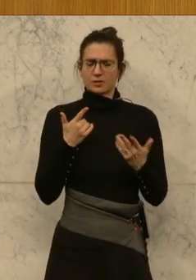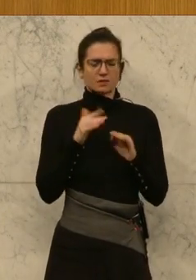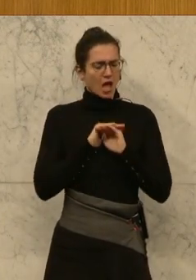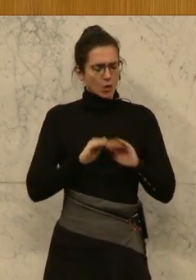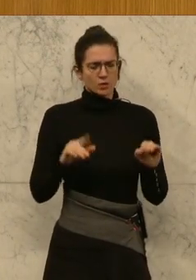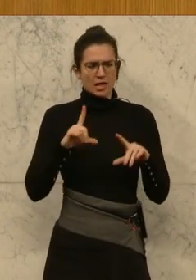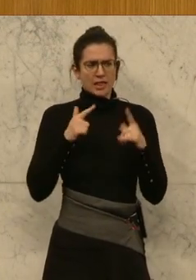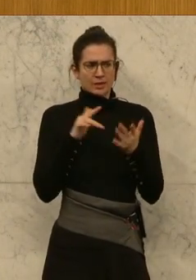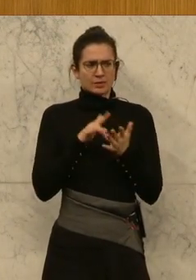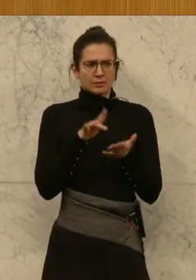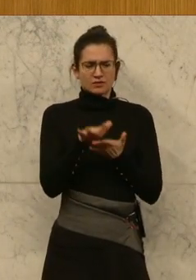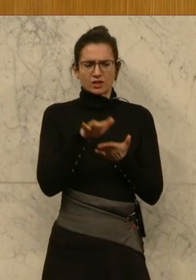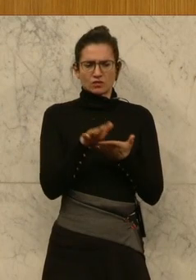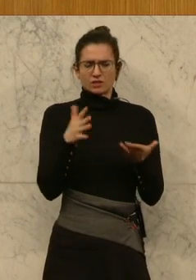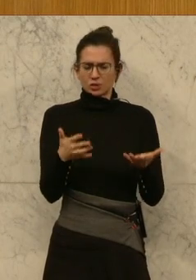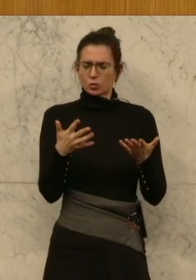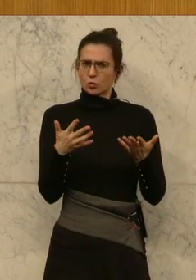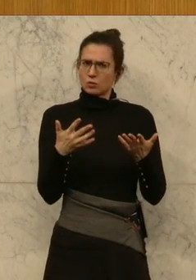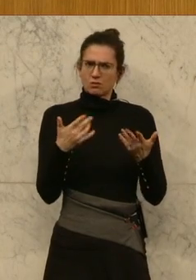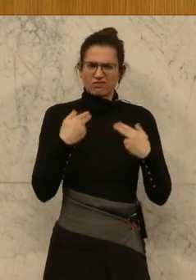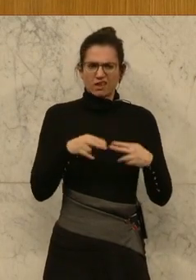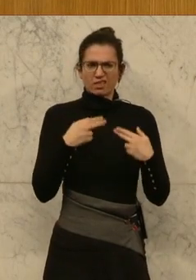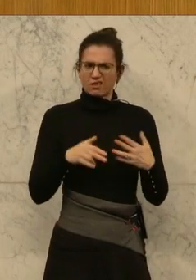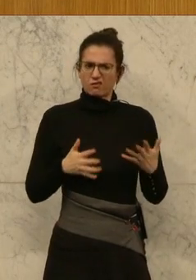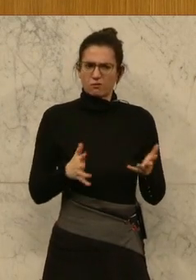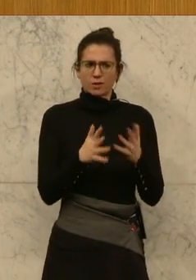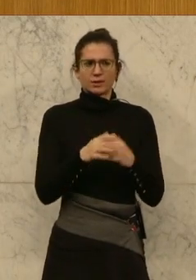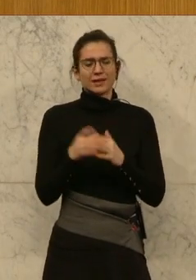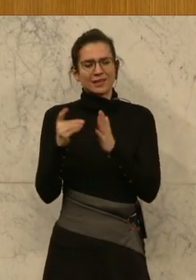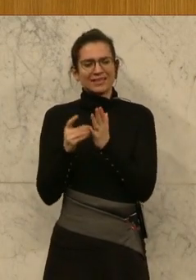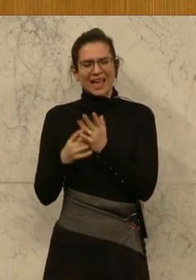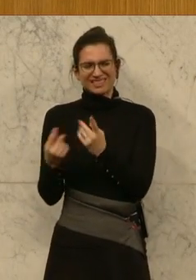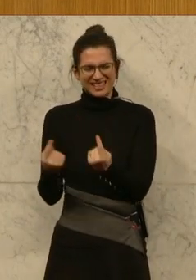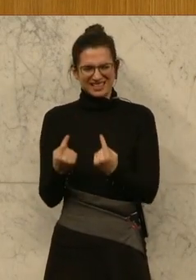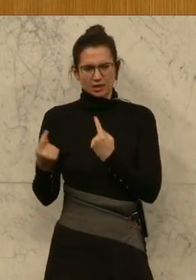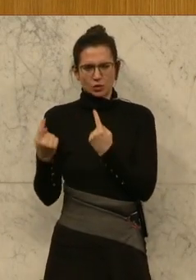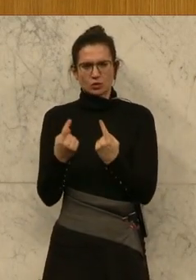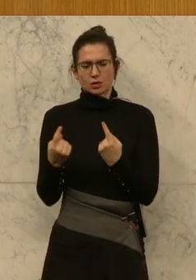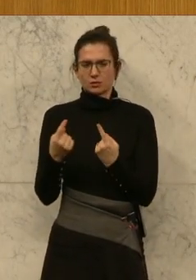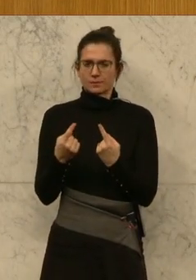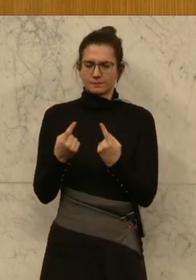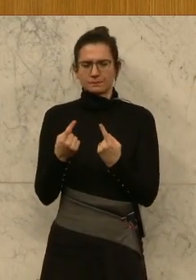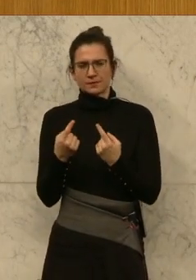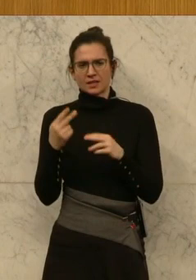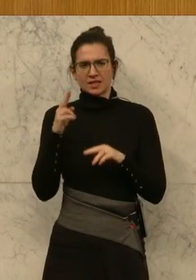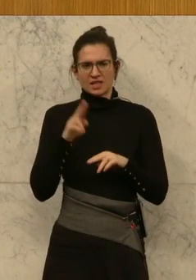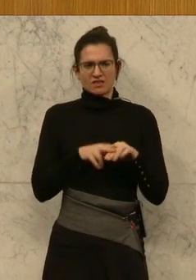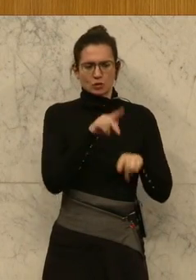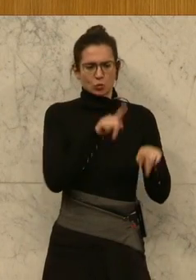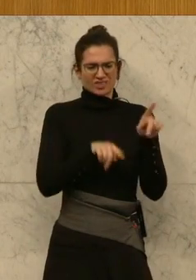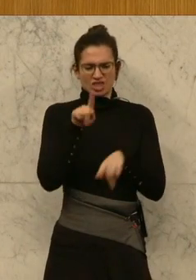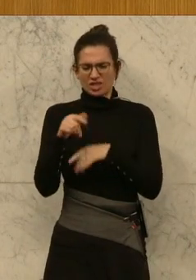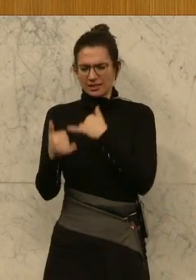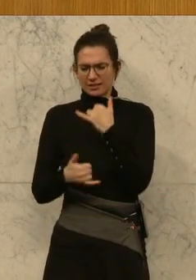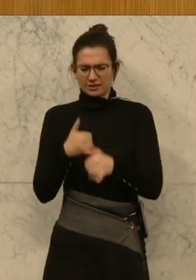Lebensmittelverschwendung in dem großen Ausmaß. Und die Datenlage, ja, die ist halt auch sehr bedürftig, wenn da was verschiedenen Jahren